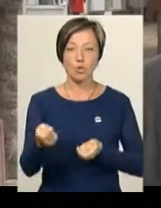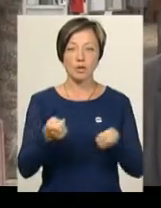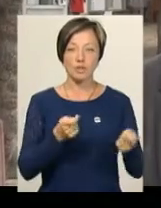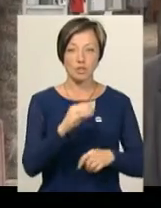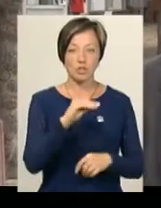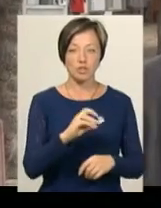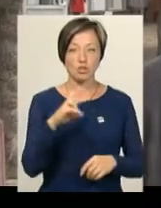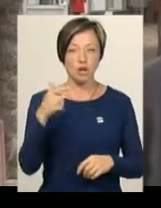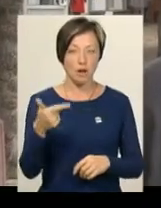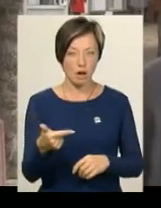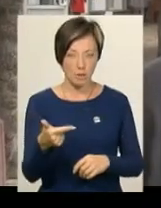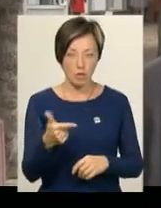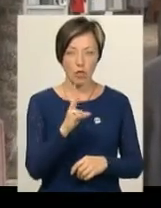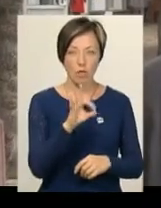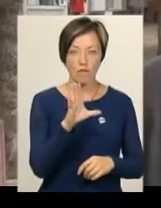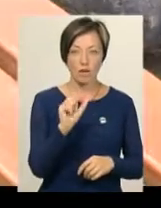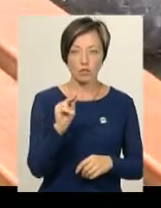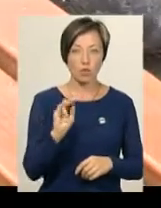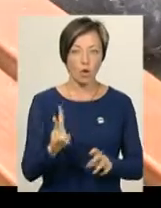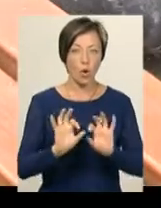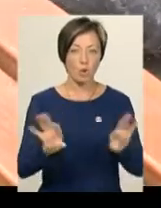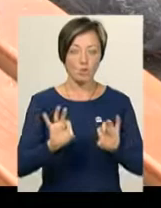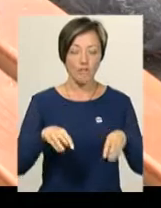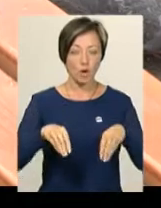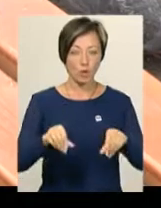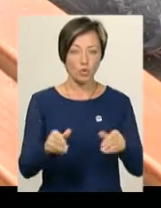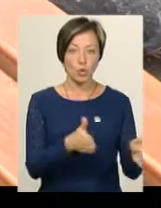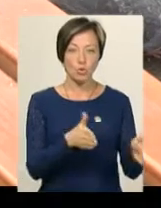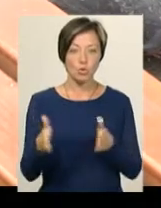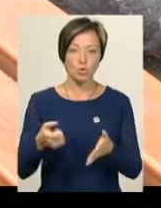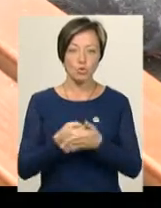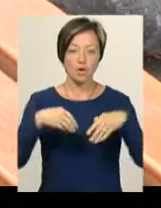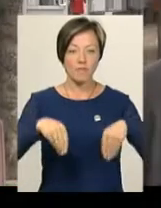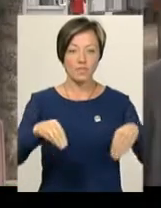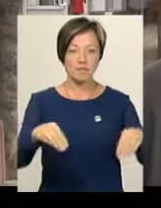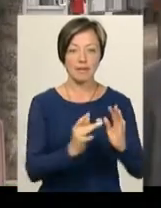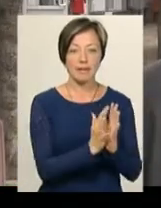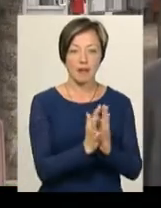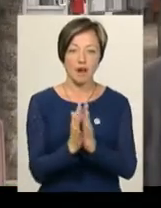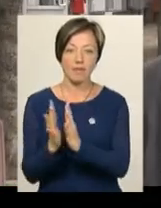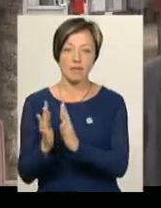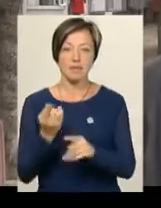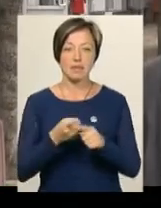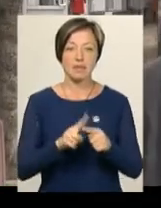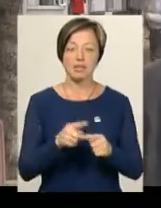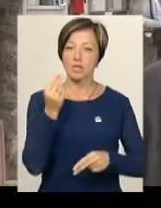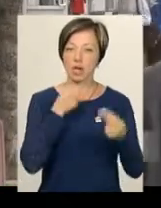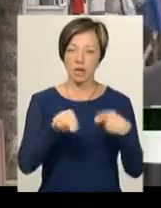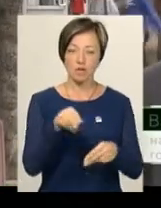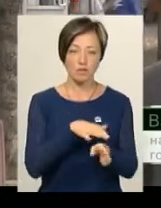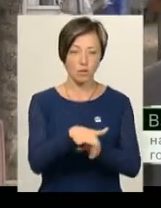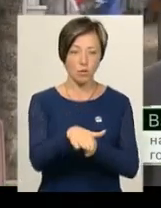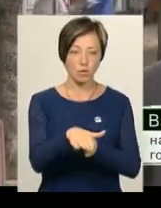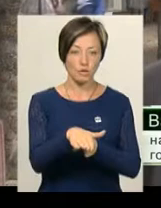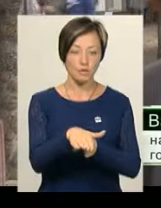житлово-комунального господарства Василь Новочок розповів, ґрунту готують до висадки трави. Ці роботи найкраще виконувати